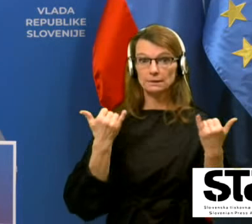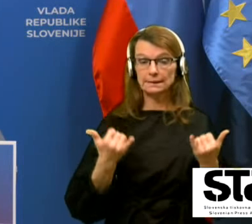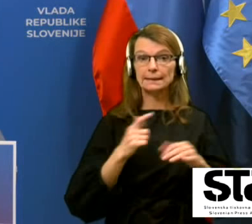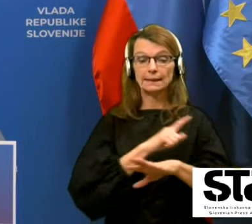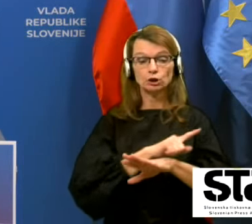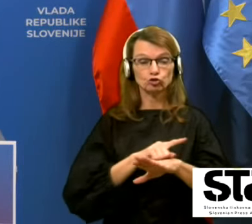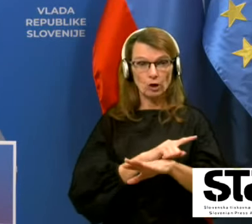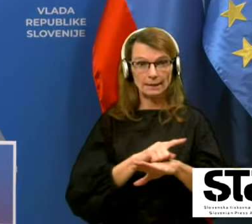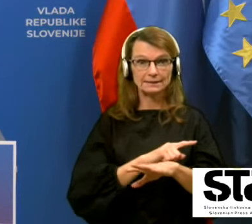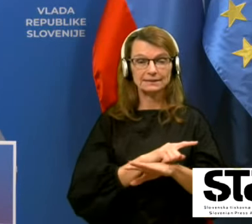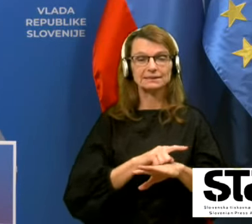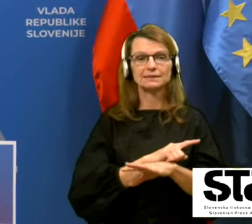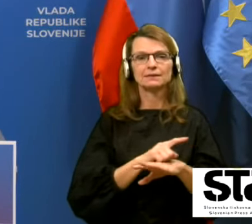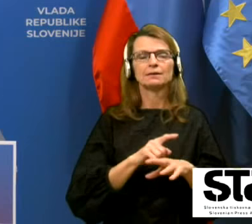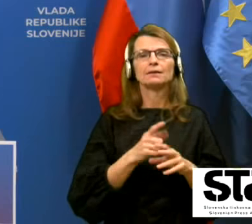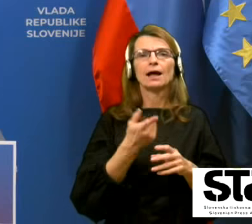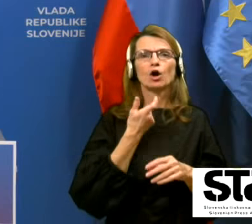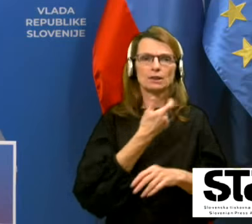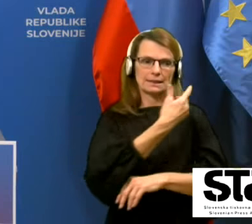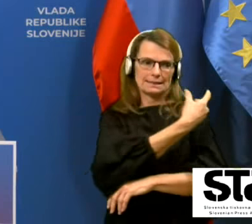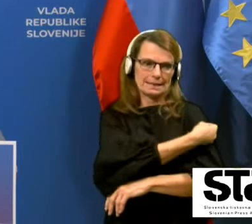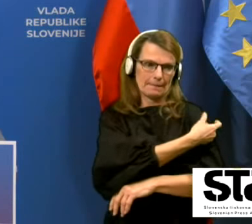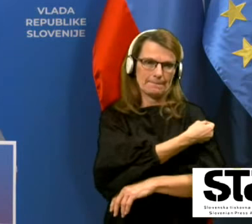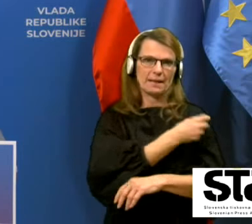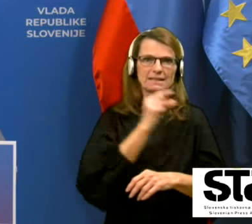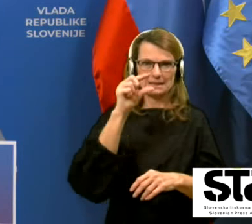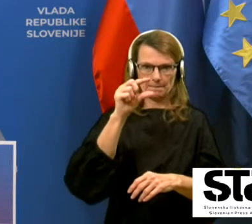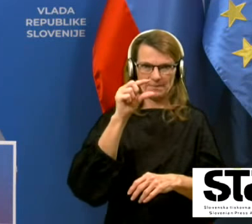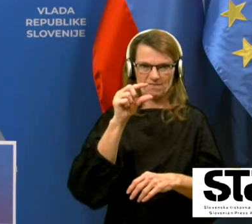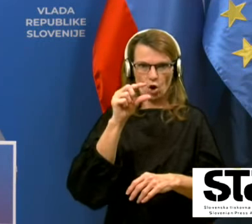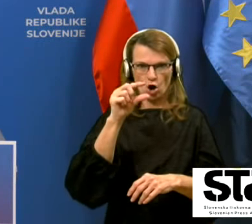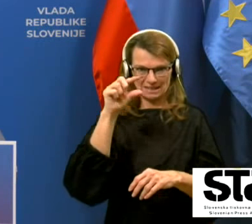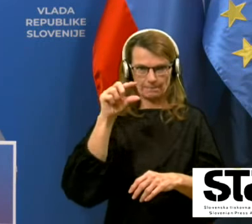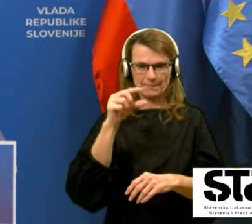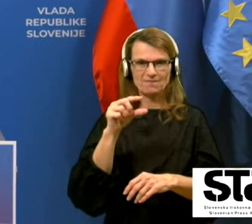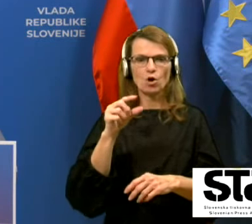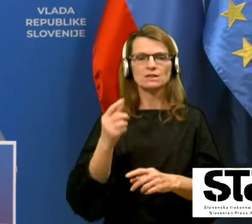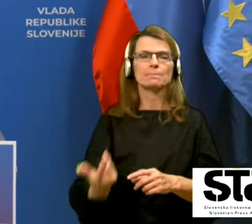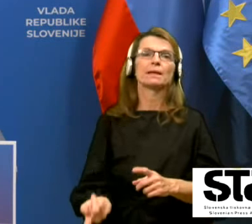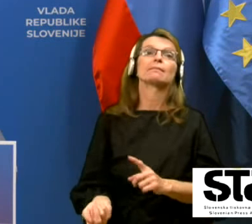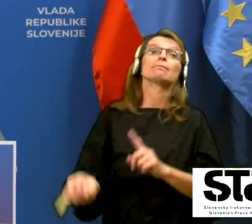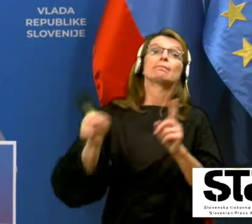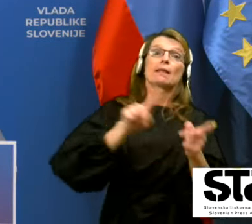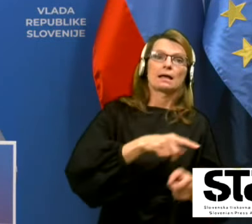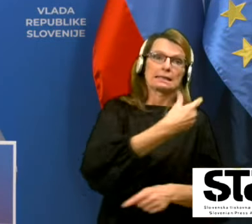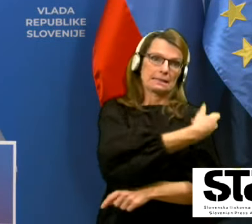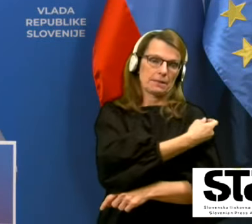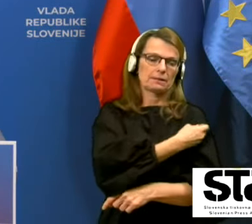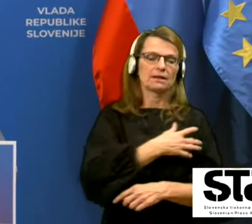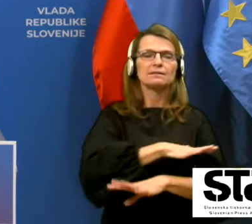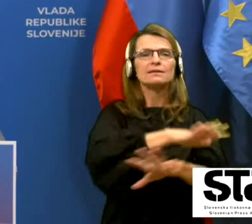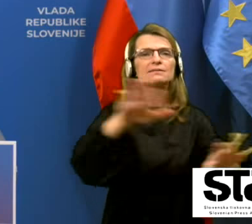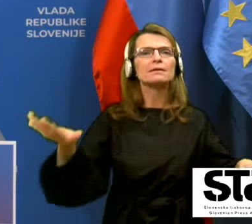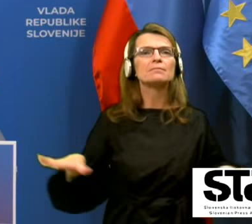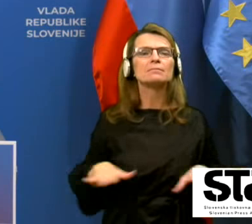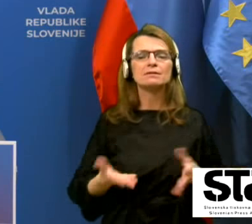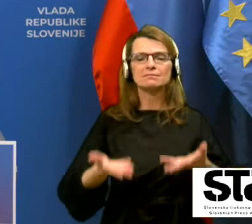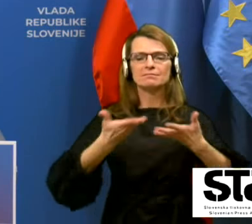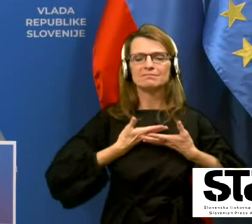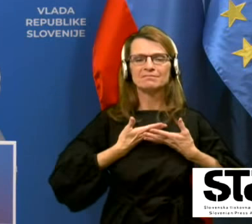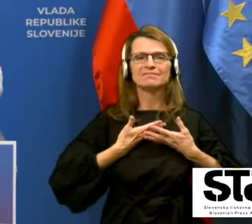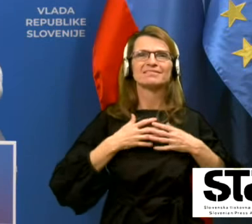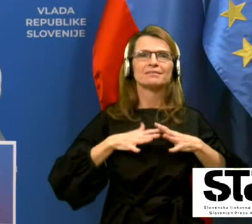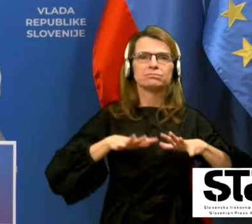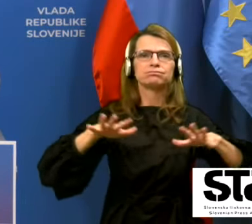gremo iz cepiva na cepljenje, da se nalezemo dobrih navad in ko je naš